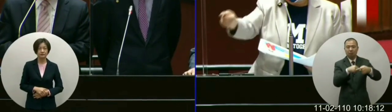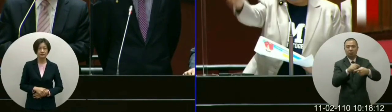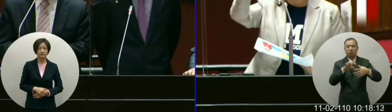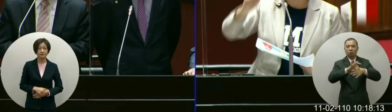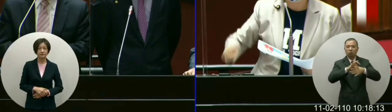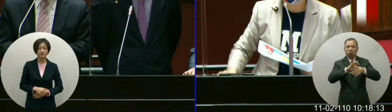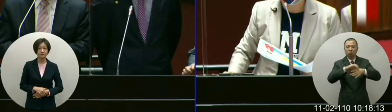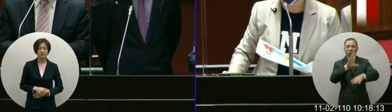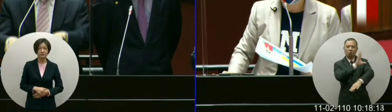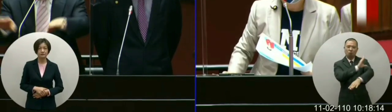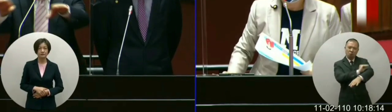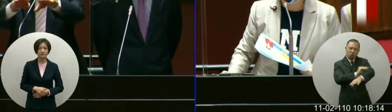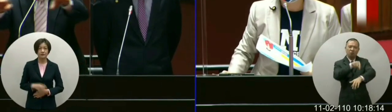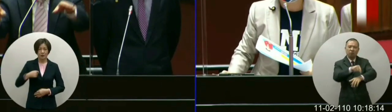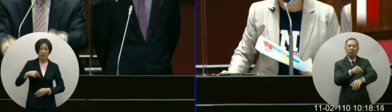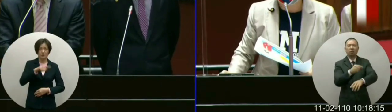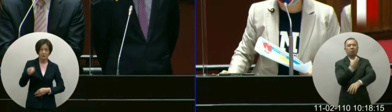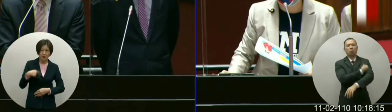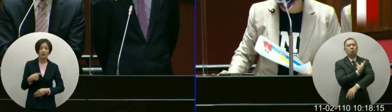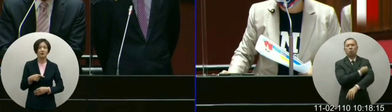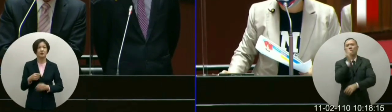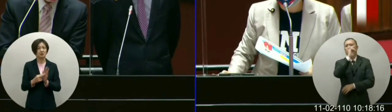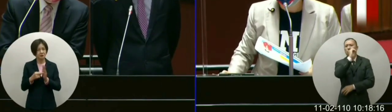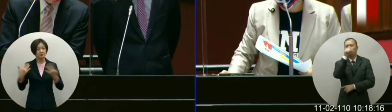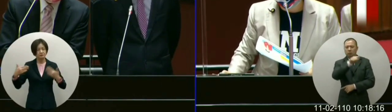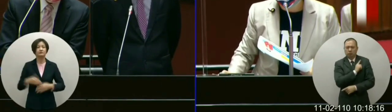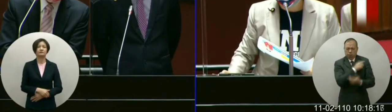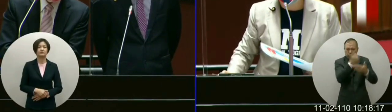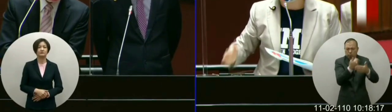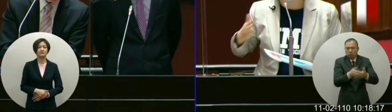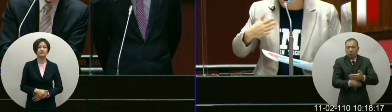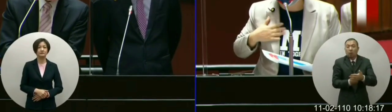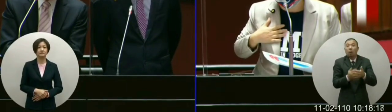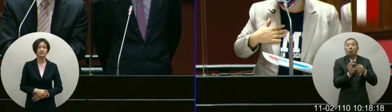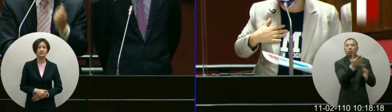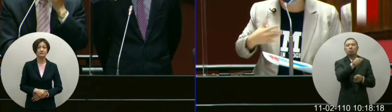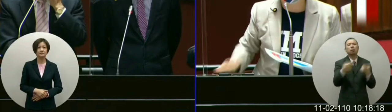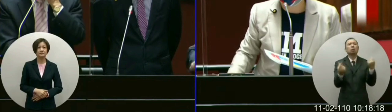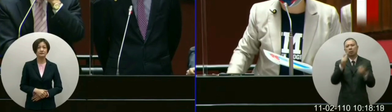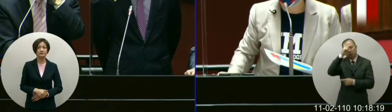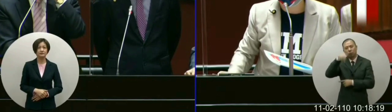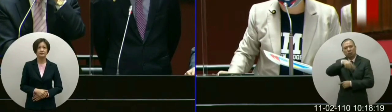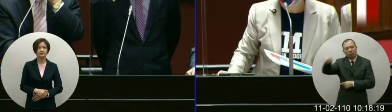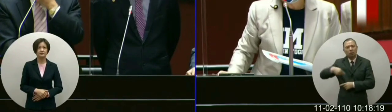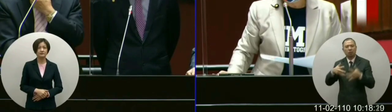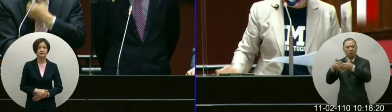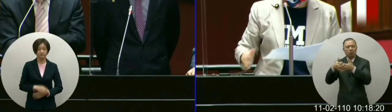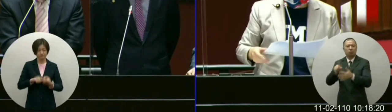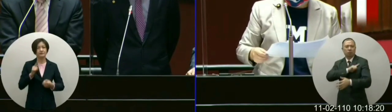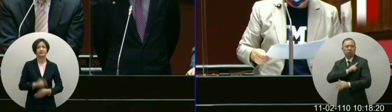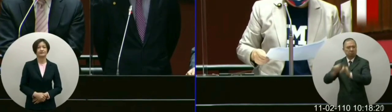检在地检为什么人家会如此也就是希望要安全希望要安全